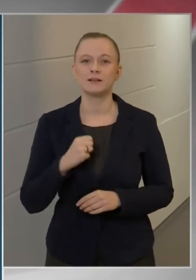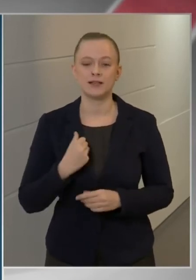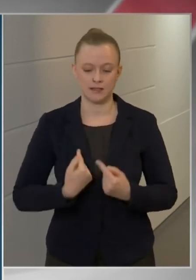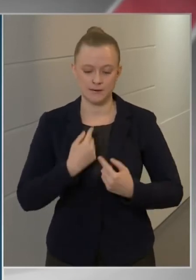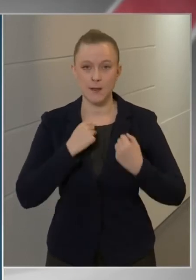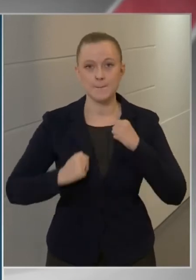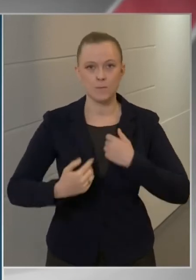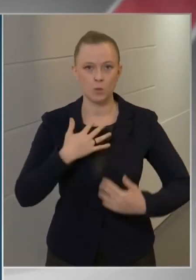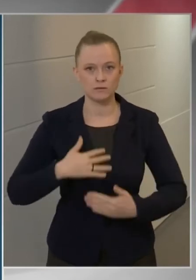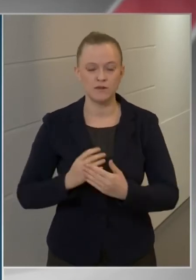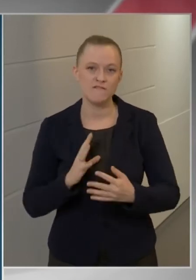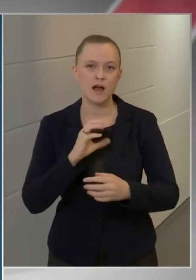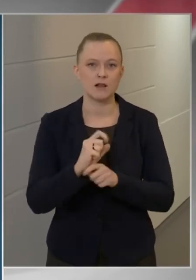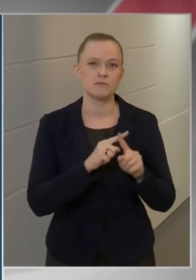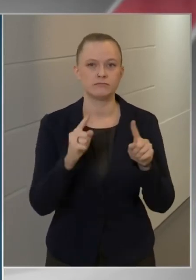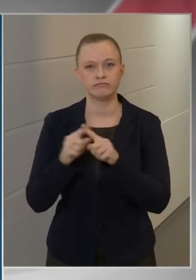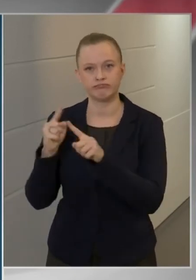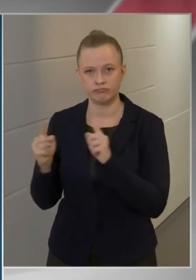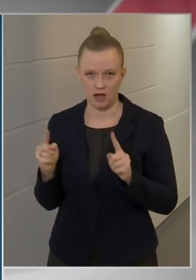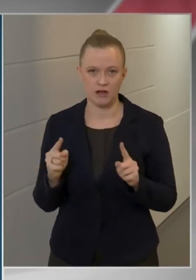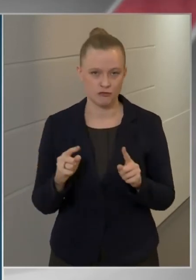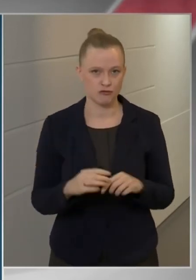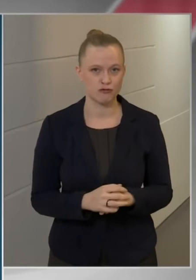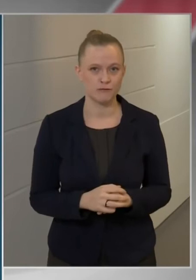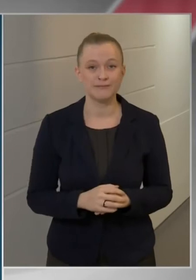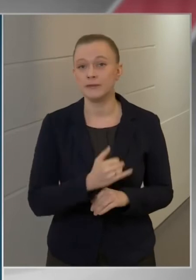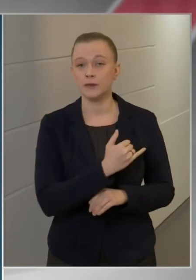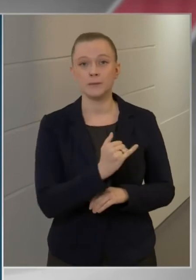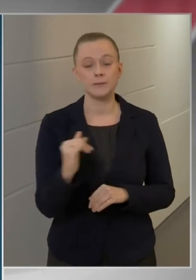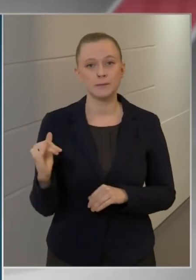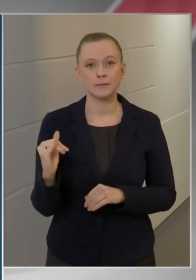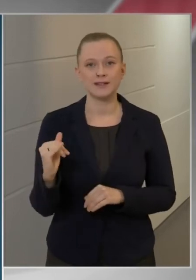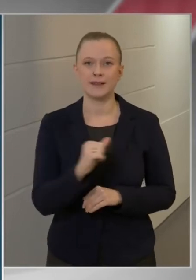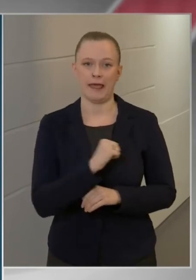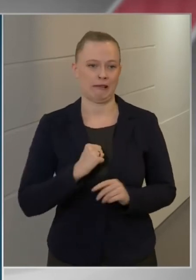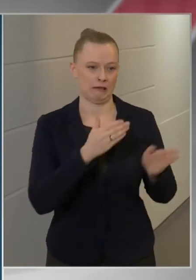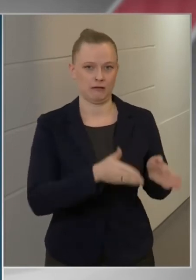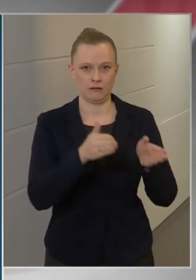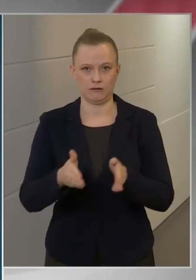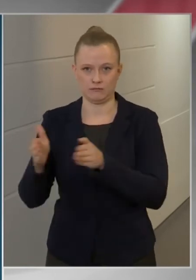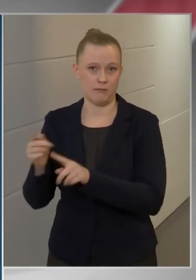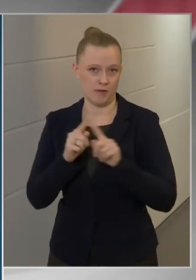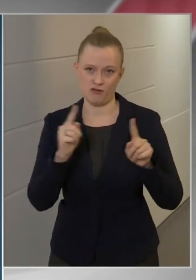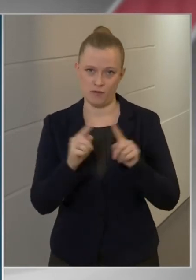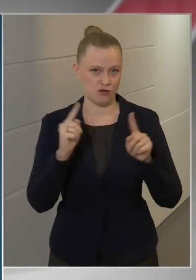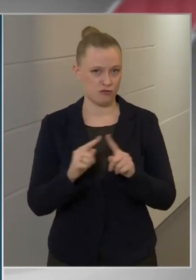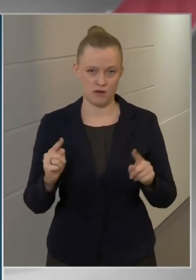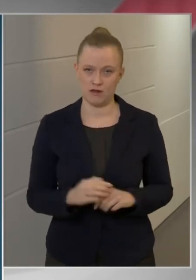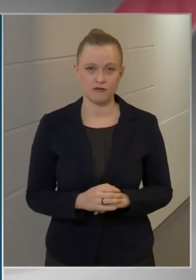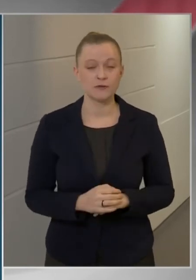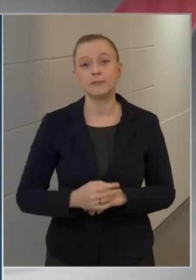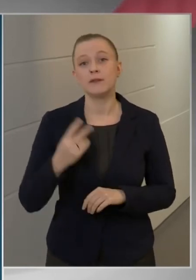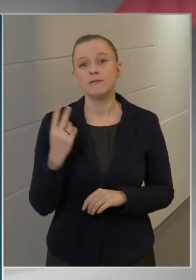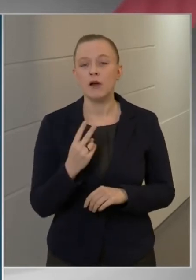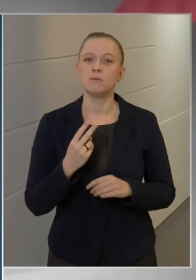immunválasz is különböző lehet, minnyáján egyediek vagyunk, természetesen